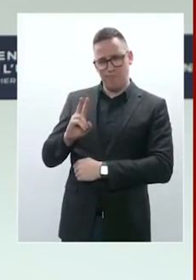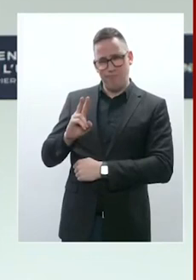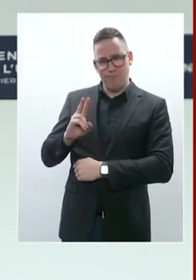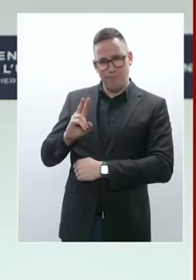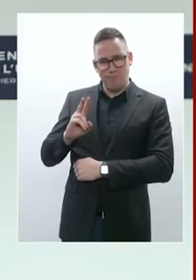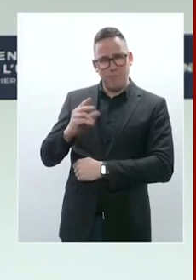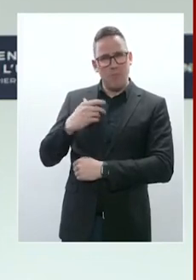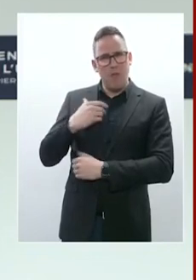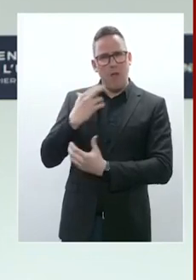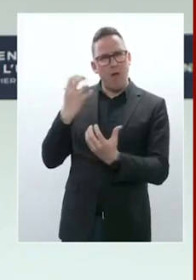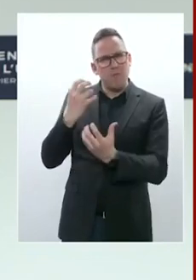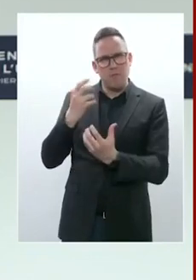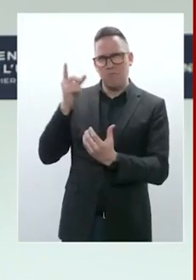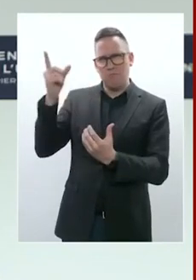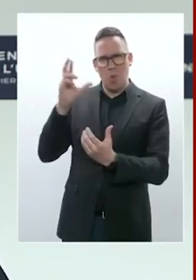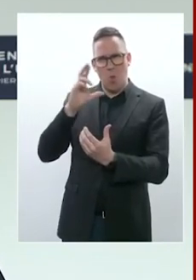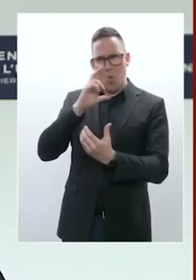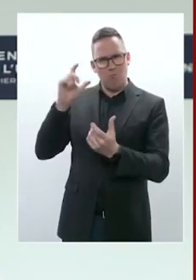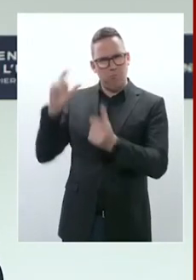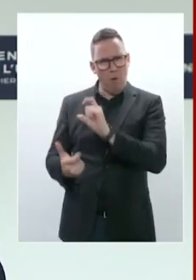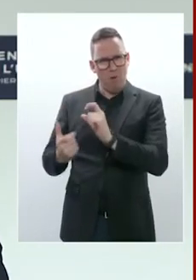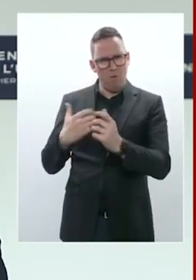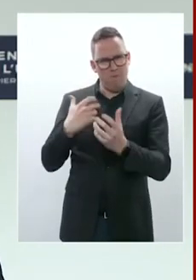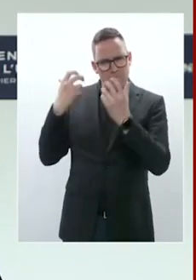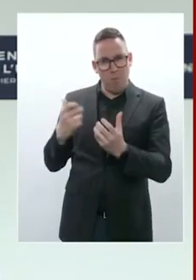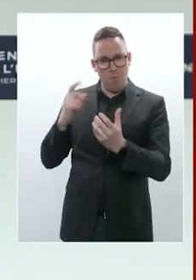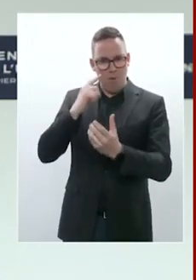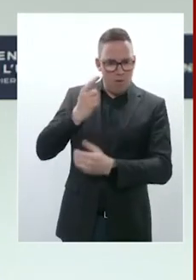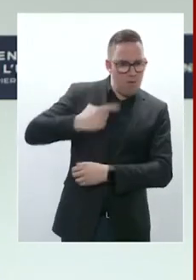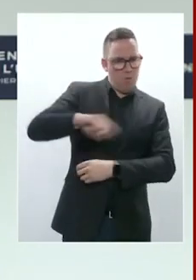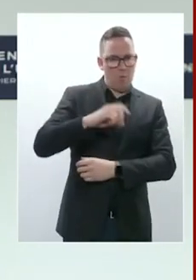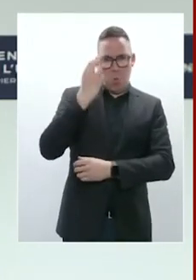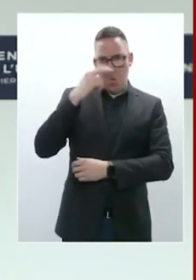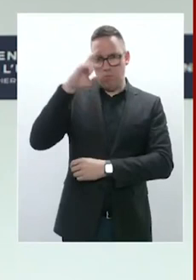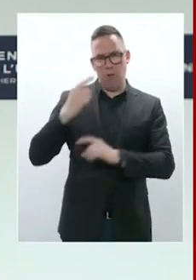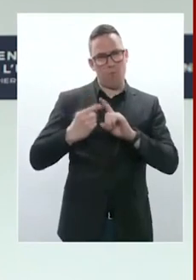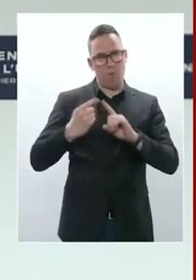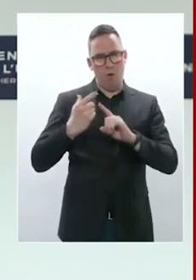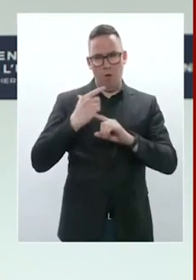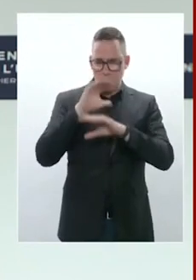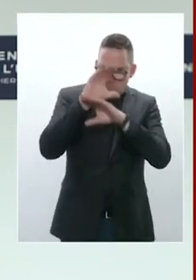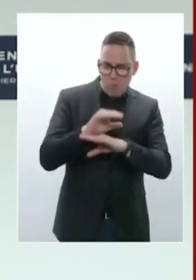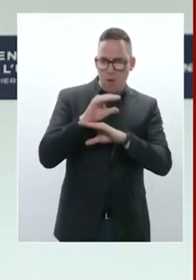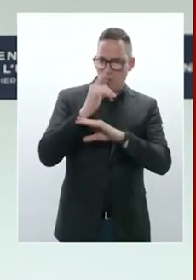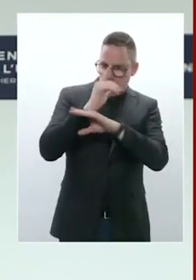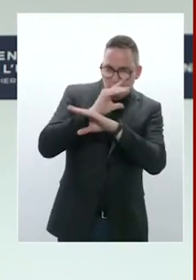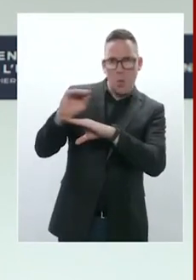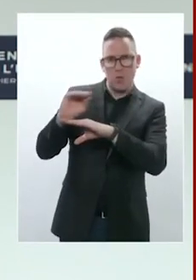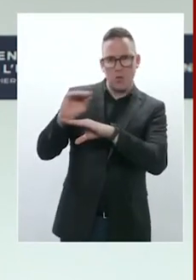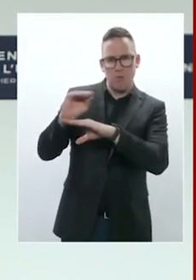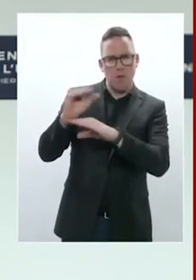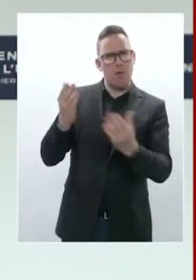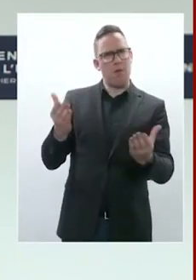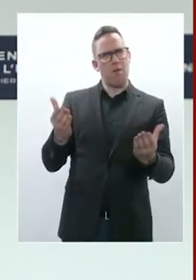à la sécurité et la stabilité en Europe. Et au fond, ce qui se joue aujourd'hui est évidemment, d'une part,